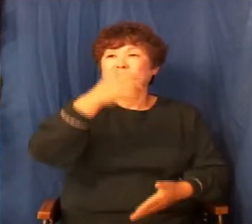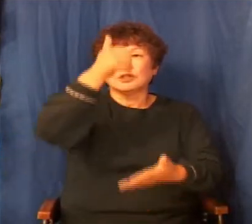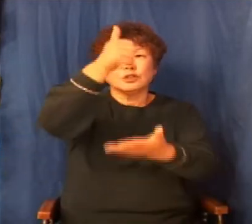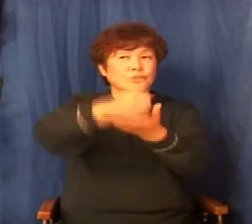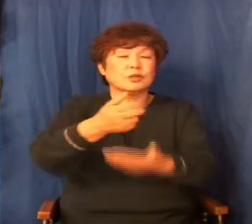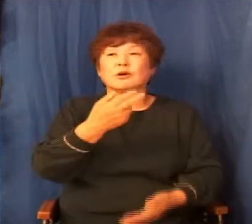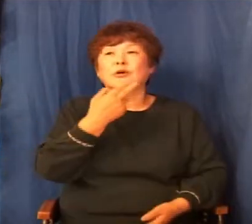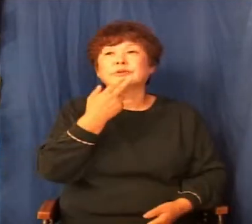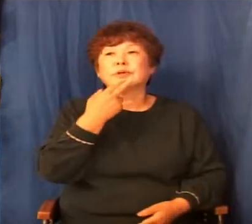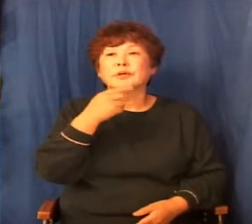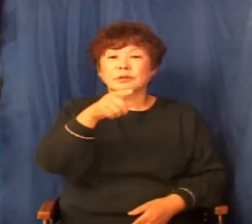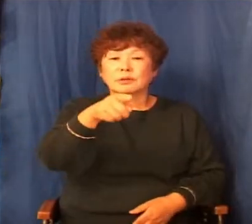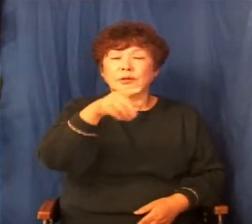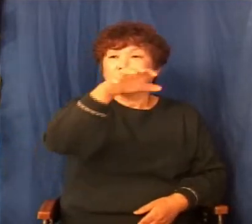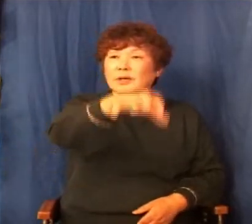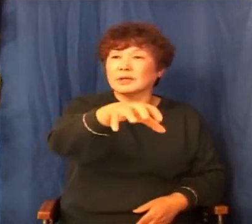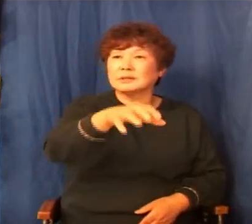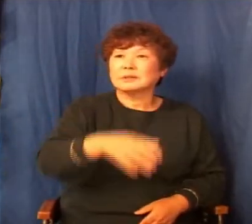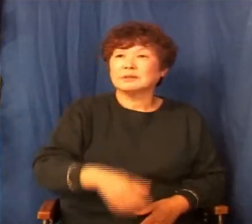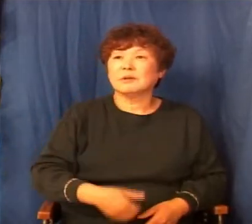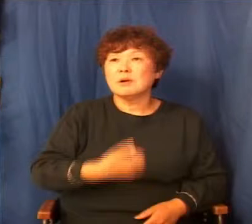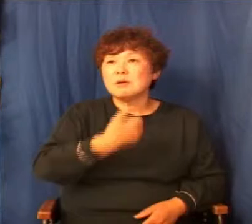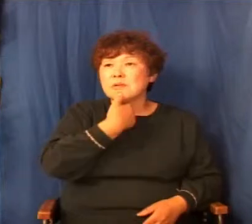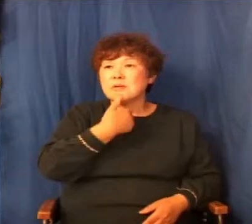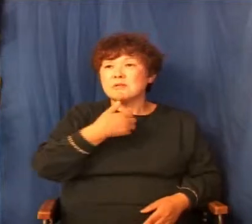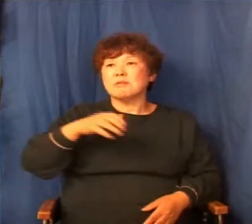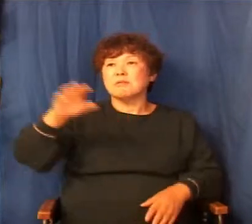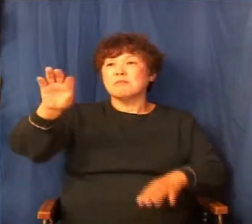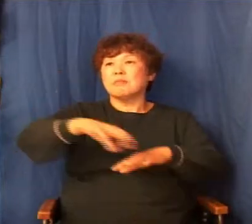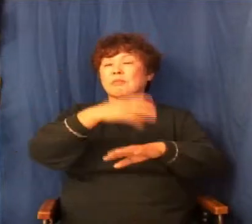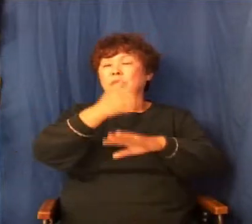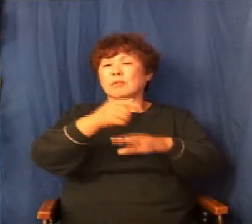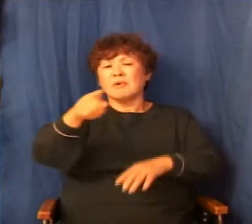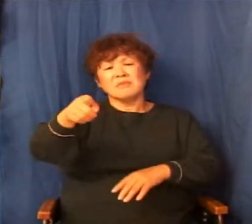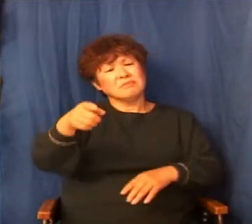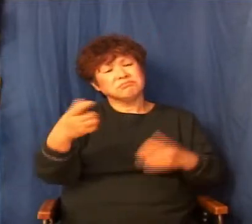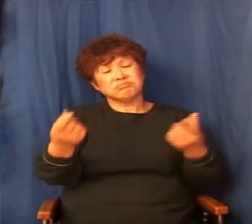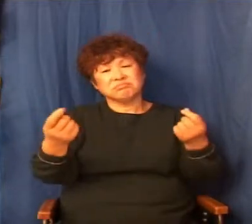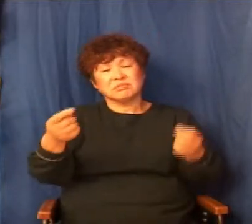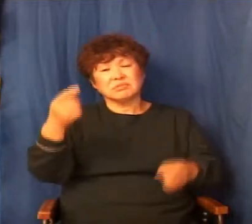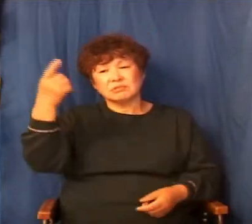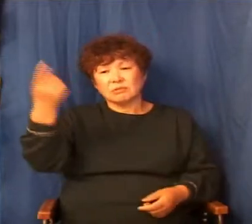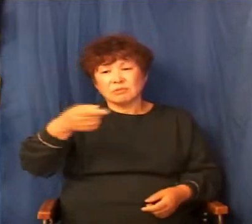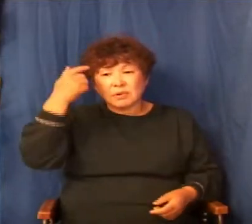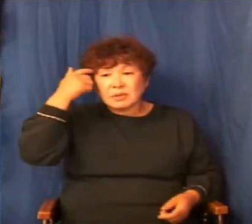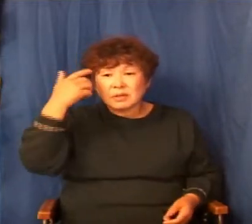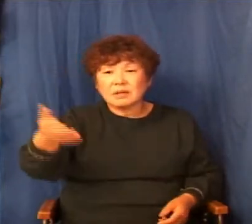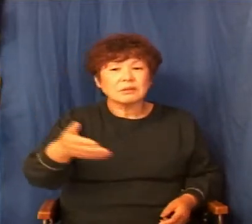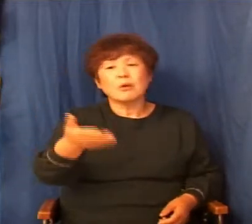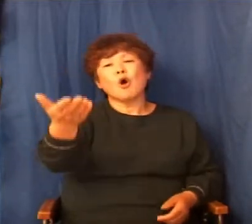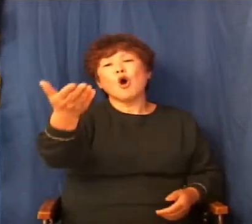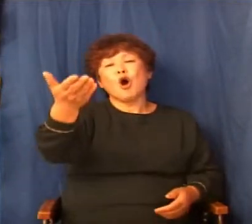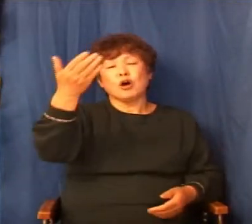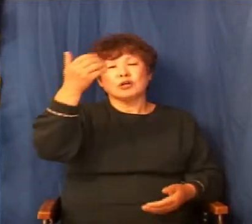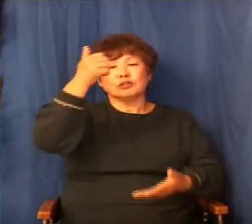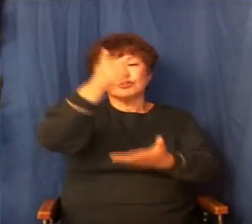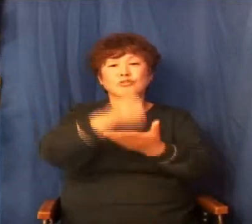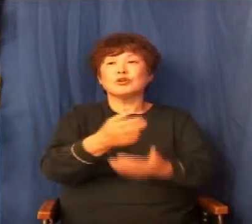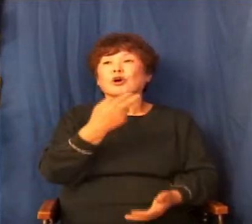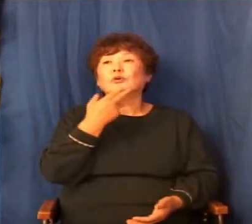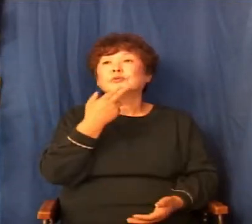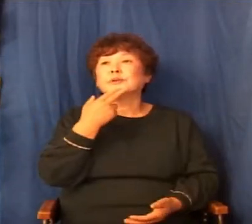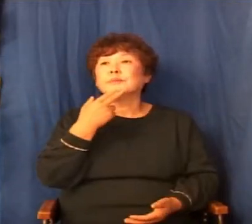그러니까 거기 가서 로마 황제가 또 그런 거 가지고 왔니? 너 무죄 그래 버리면